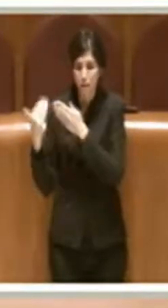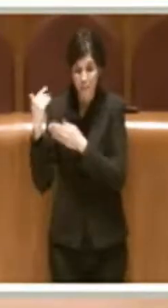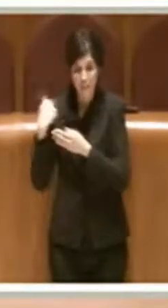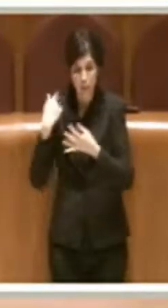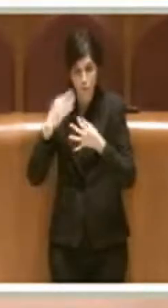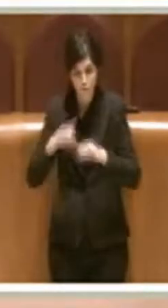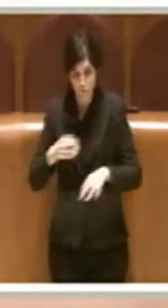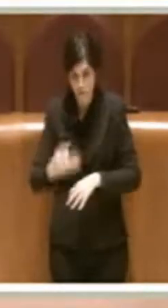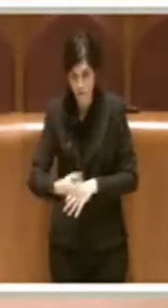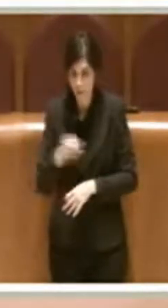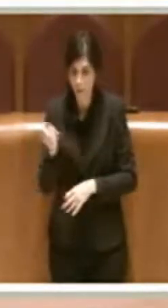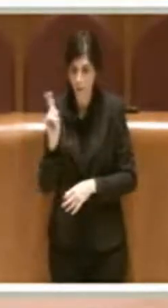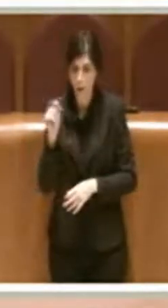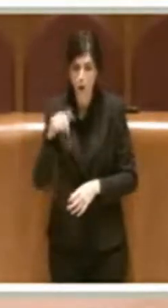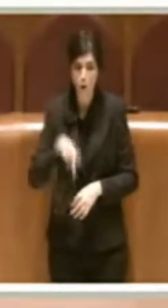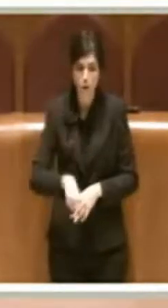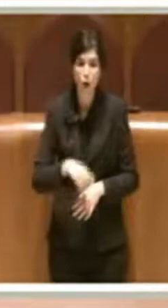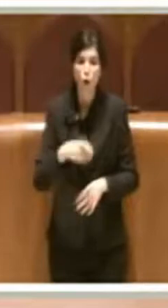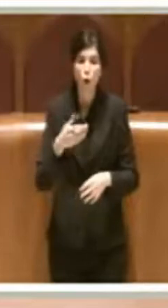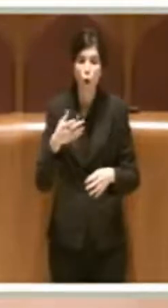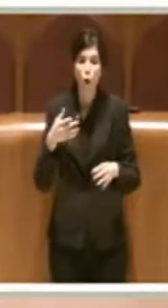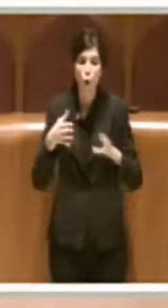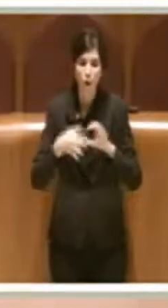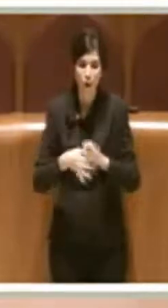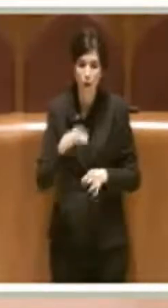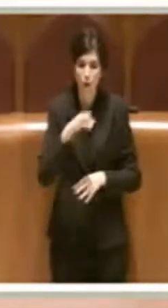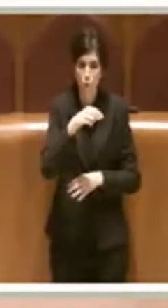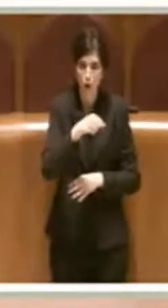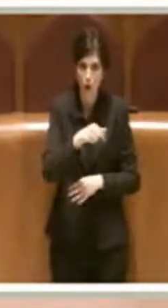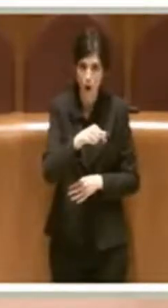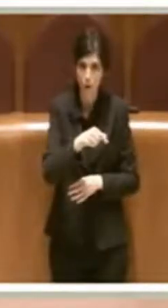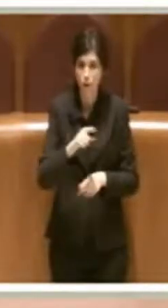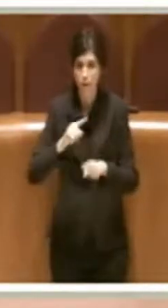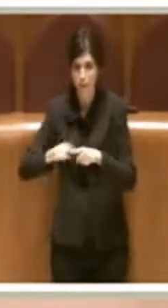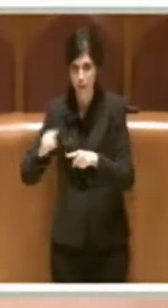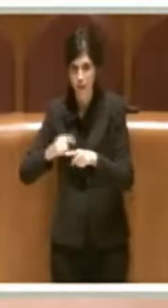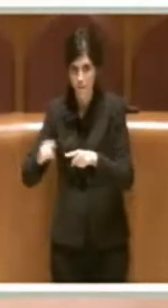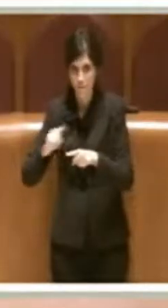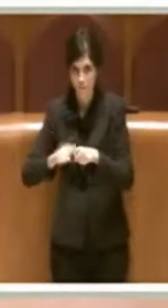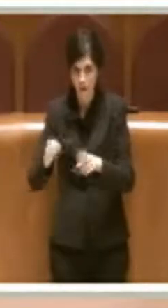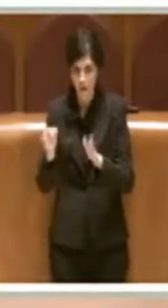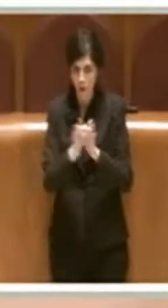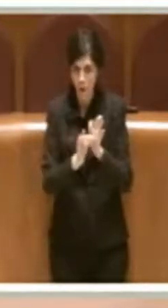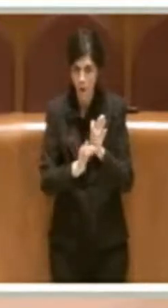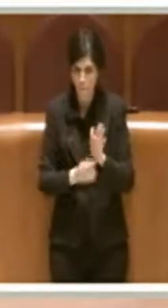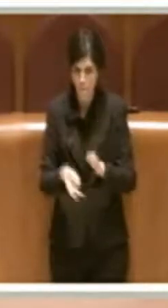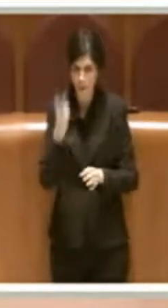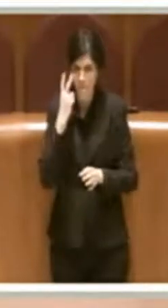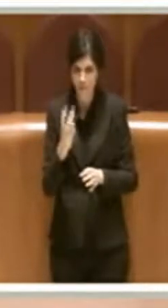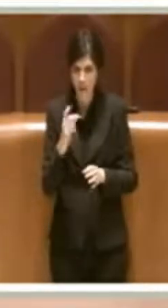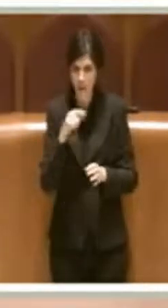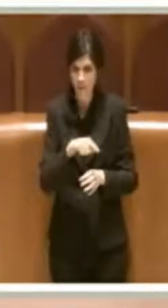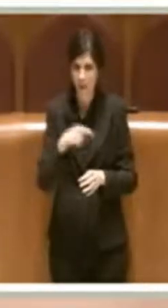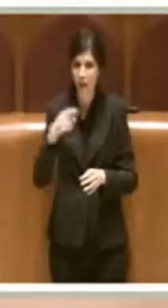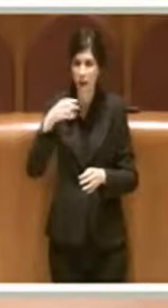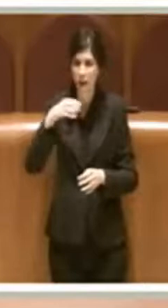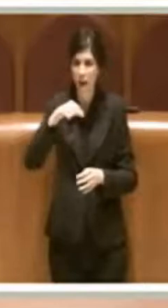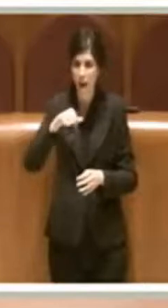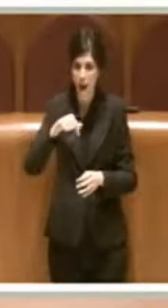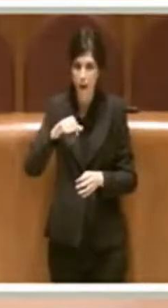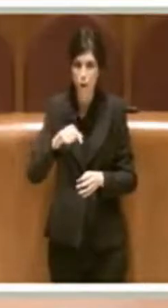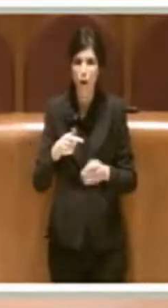riguarda canoni e tariffe, il regolamento prevederà che gli introiti derivanti dalla corresponsione del canone di